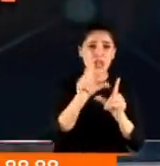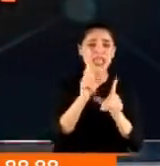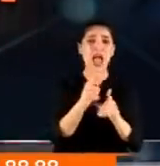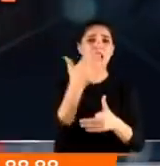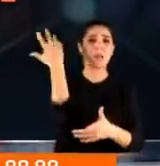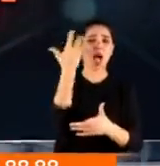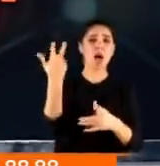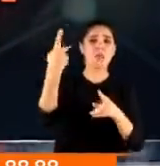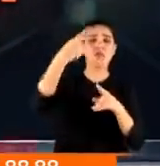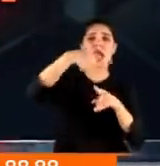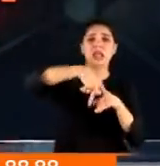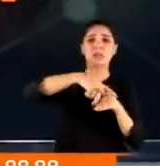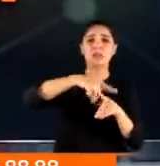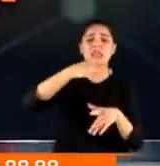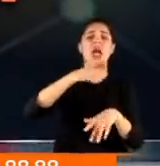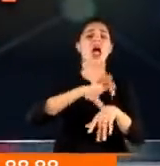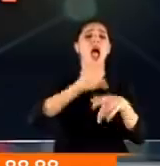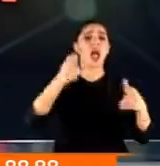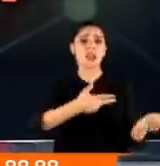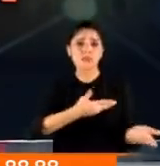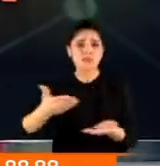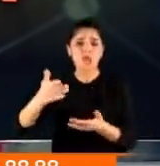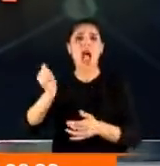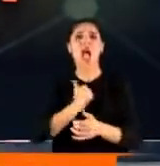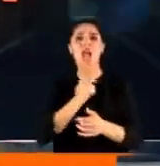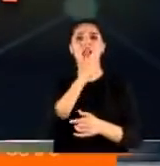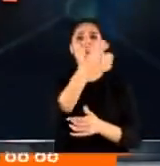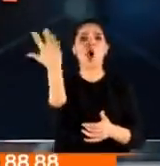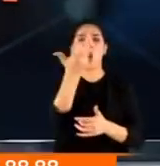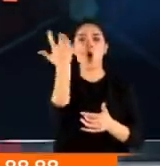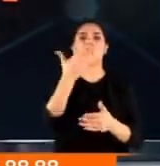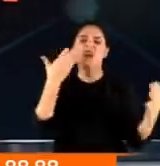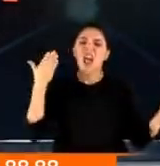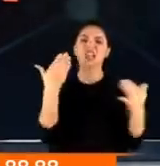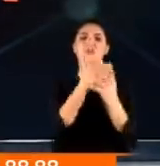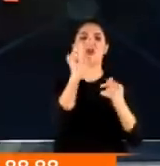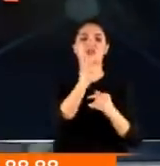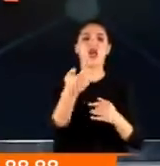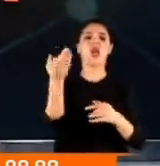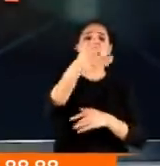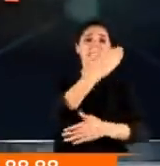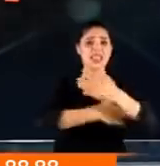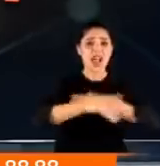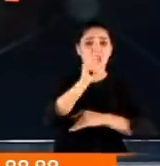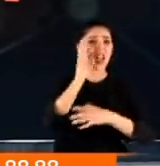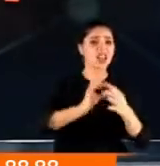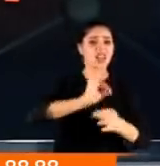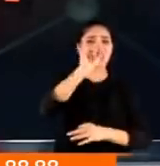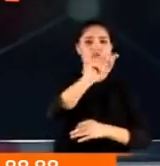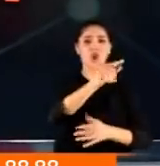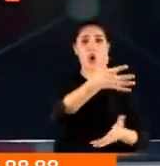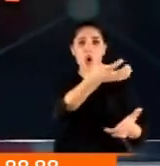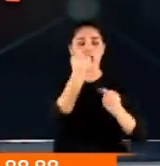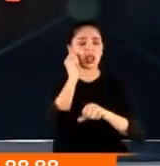vardı. Ambulansa alındı. Hastaneye götürülecekti. Ama askerler o ambulansı da bastı ve yaralı halde onu